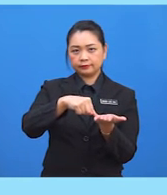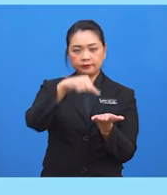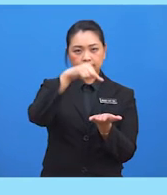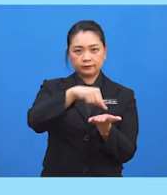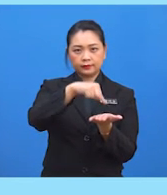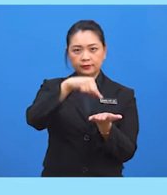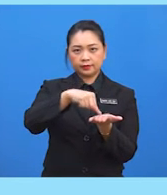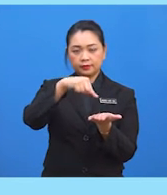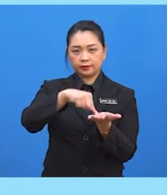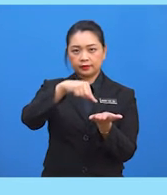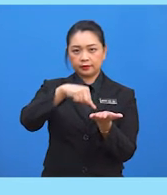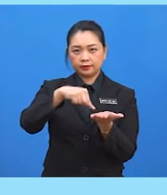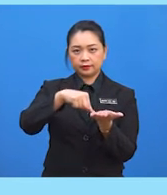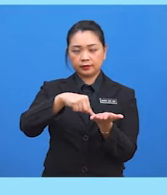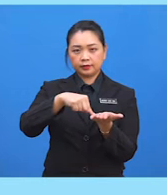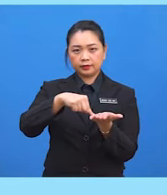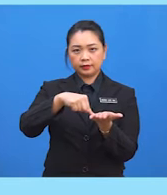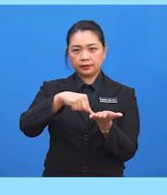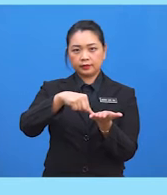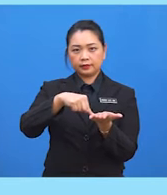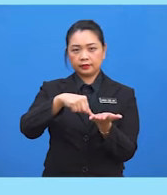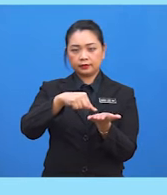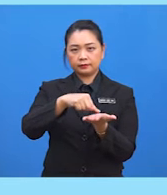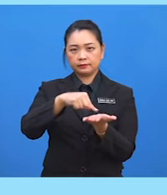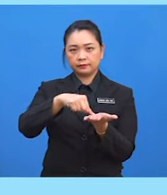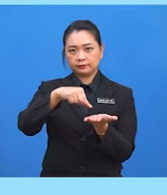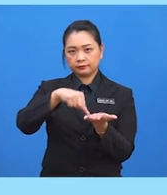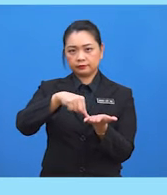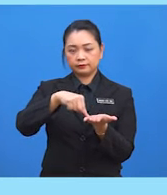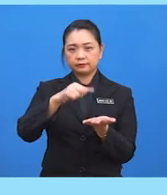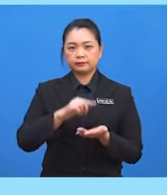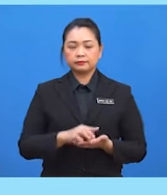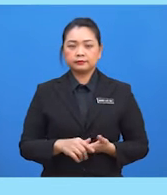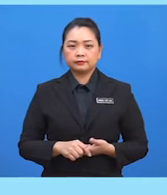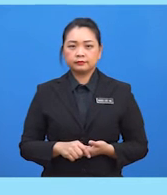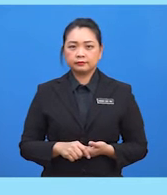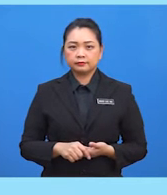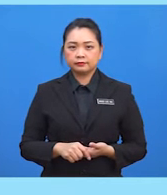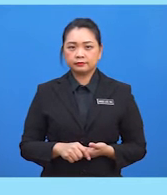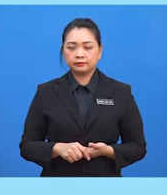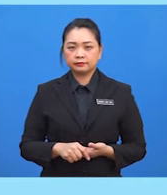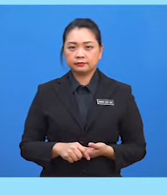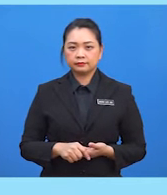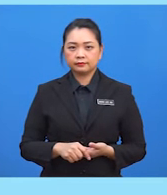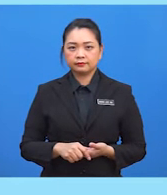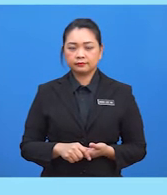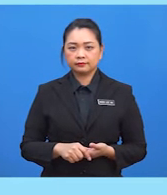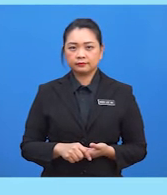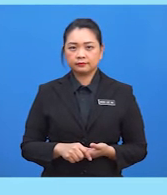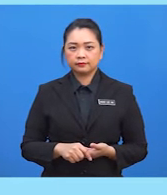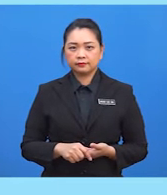angka sifar, tekan simbol perpuluhan, tekan angka enam dua kali,